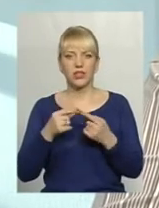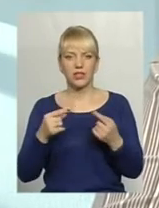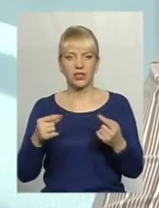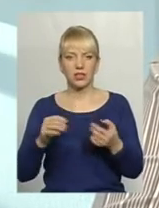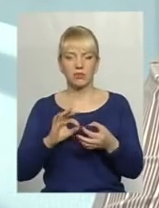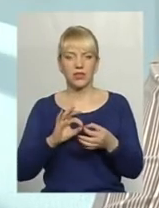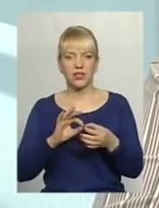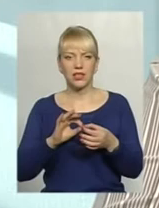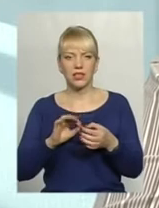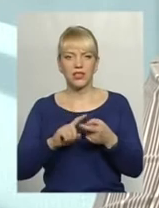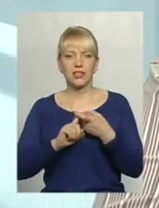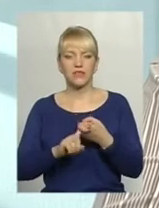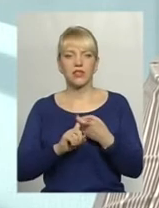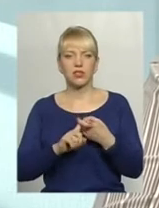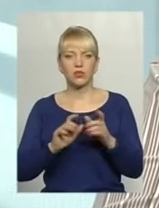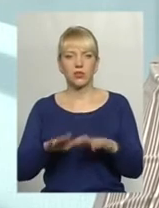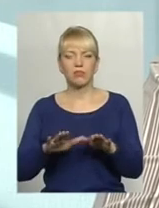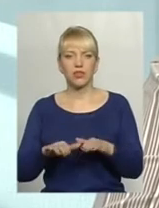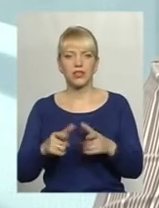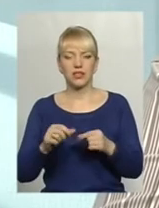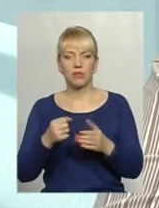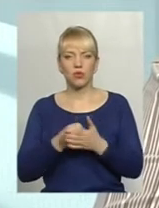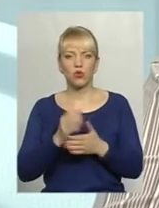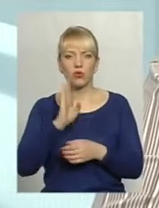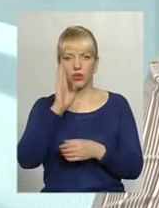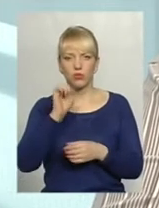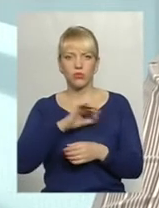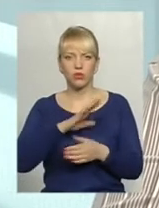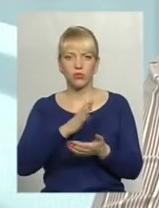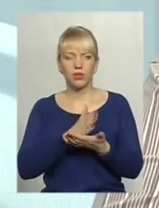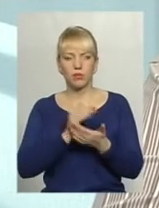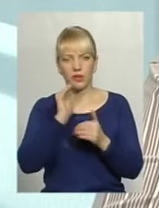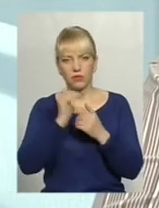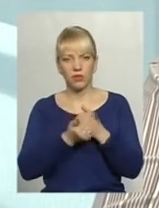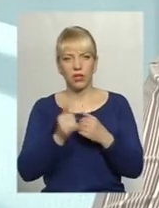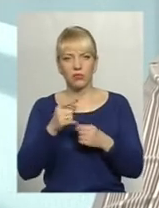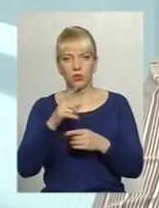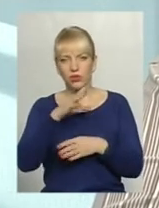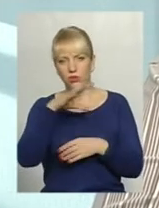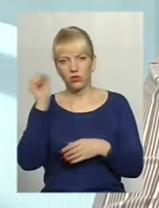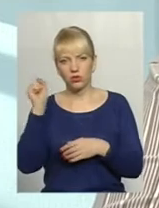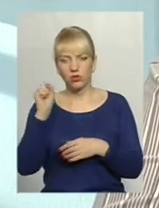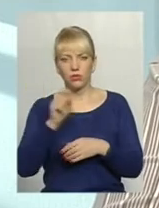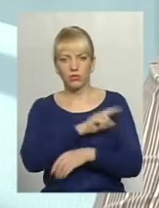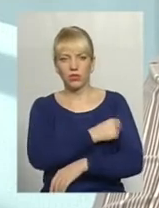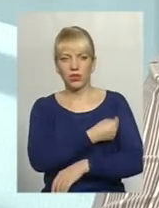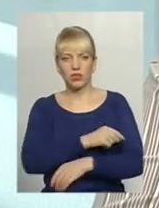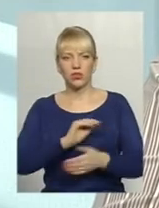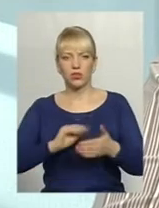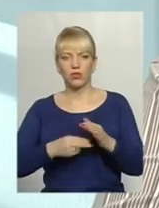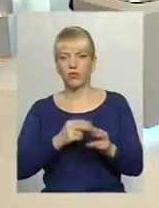і місце, де хоча б до ранку можна перебути. Тому що серед ночі медичну довідку ніхто